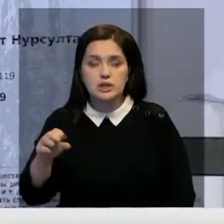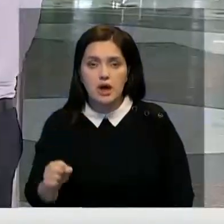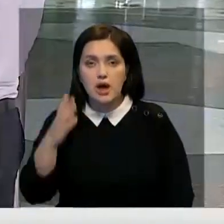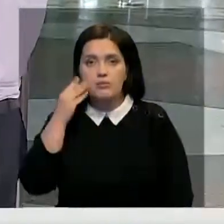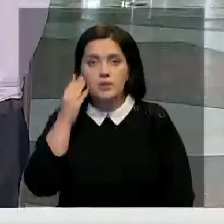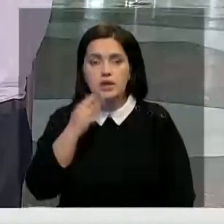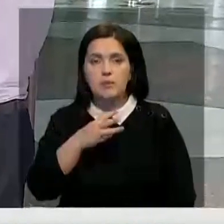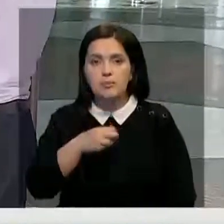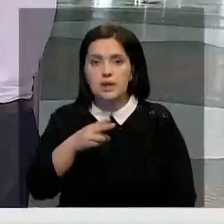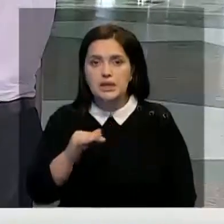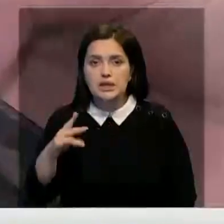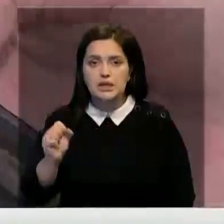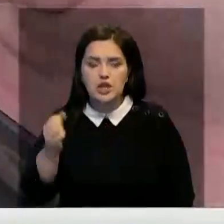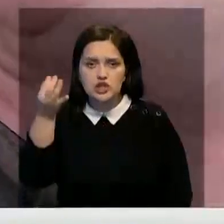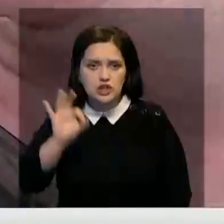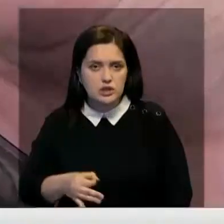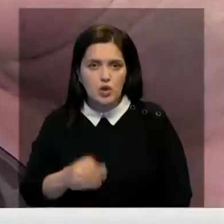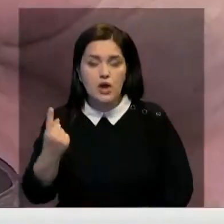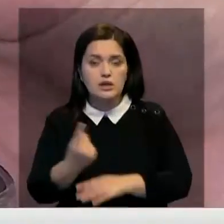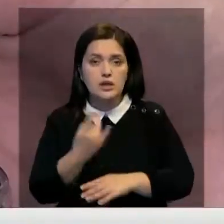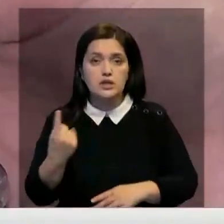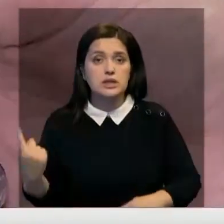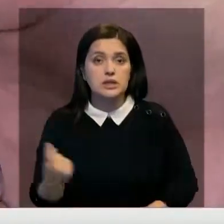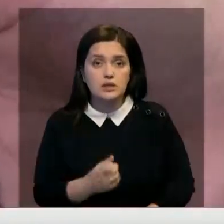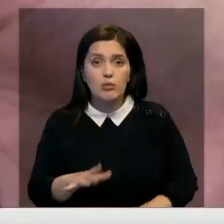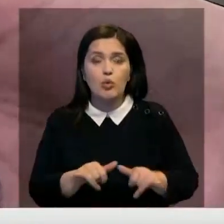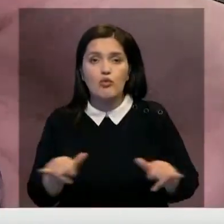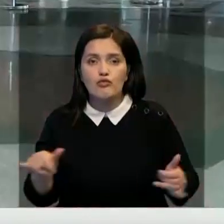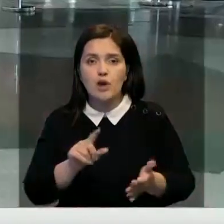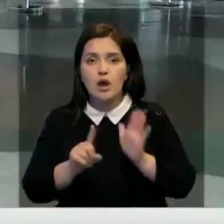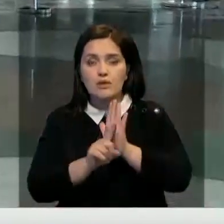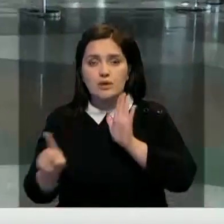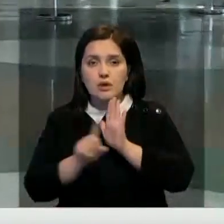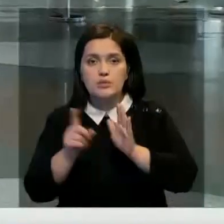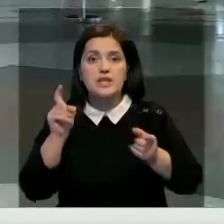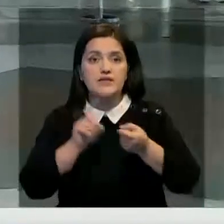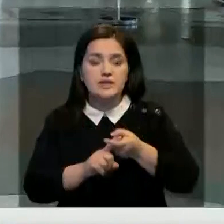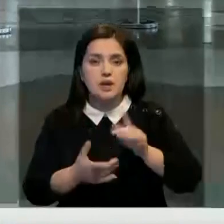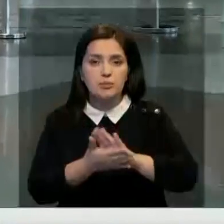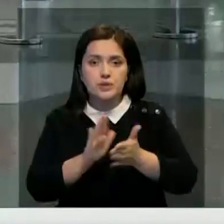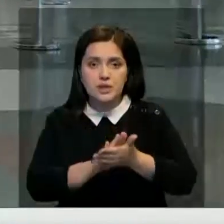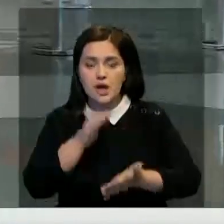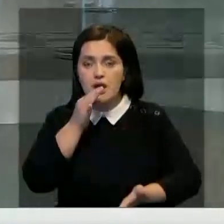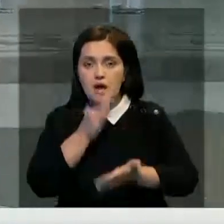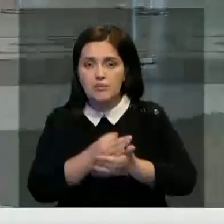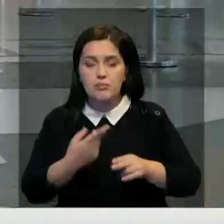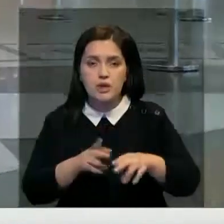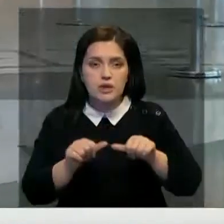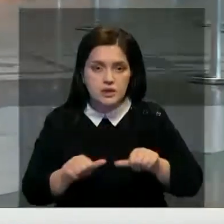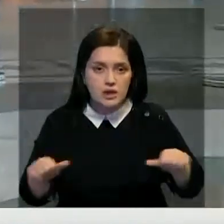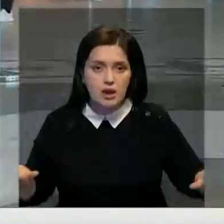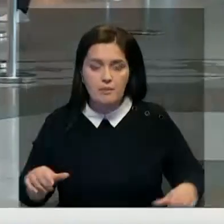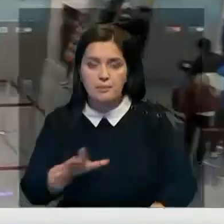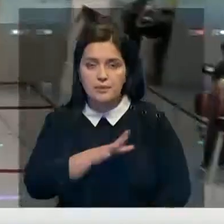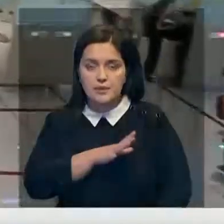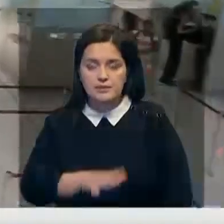Алматы-Медина с частотой раз в неделю. Дальнейшее увеличение рейсов в Саудовскую Аравию будет уже зависеть от эпидситуации, отметили в